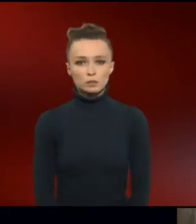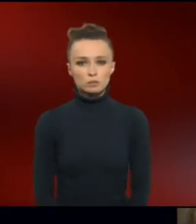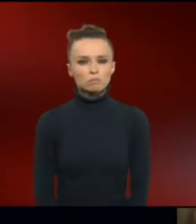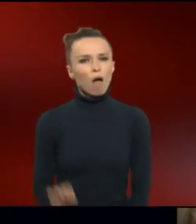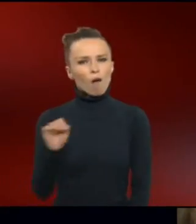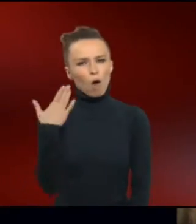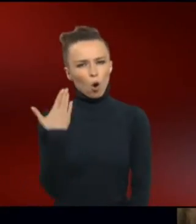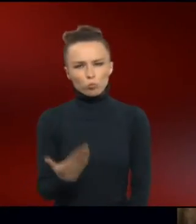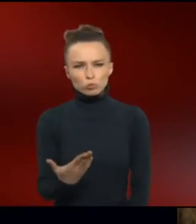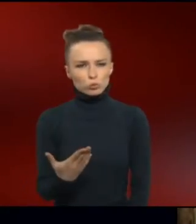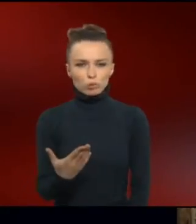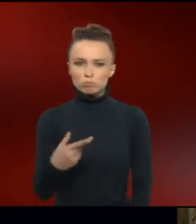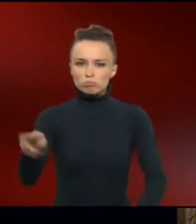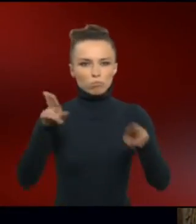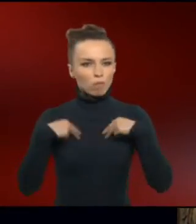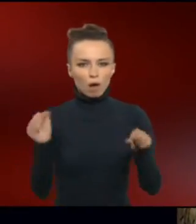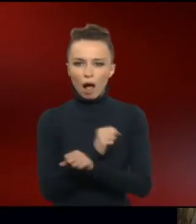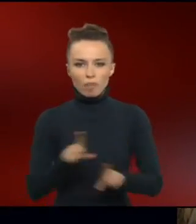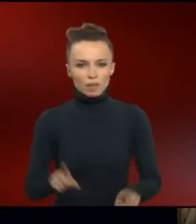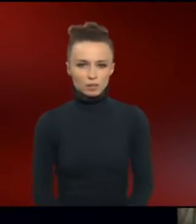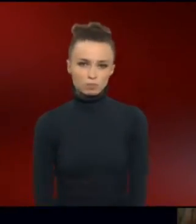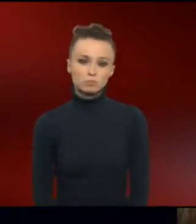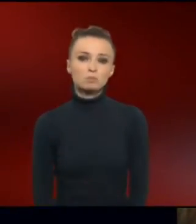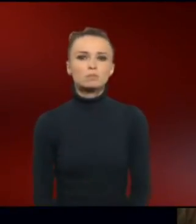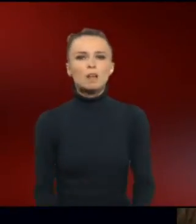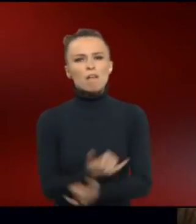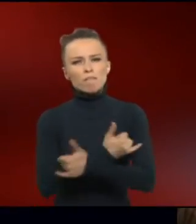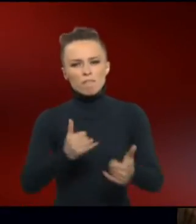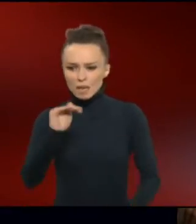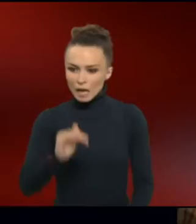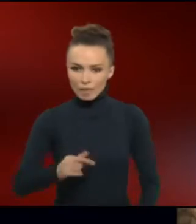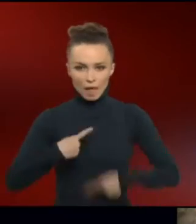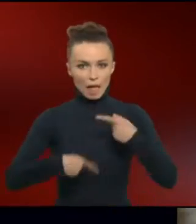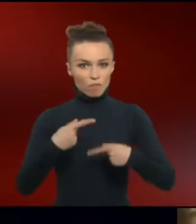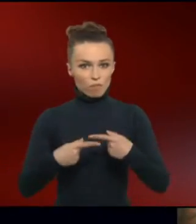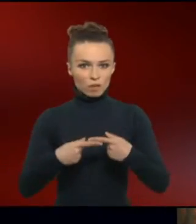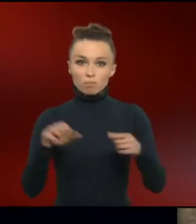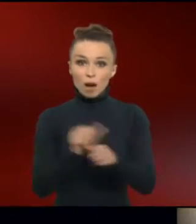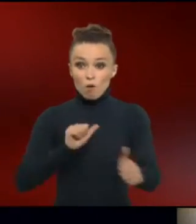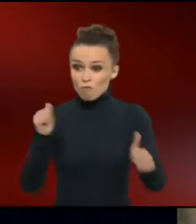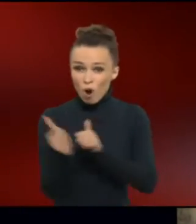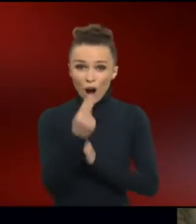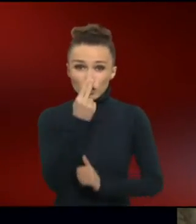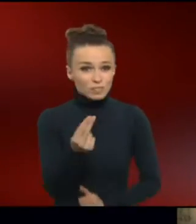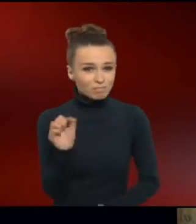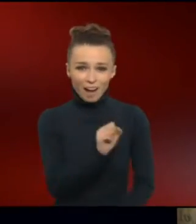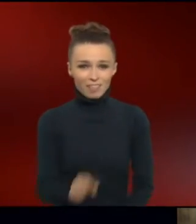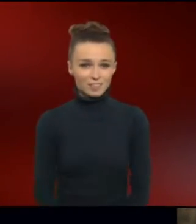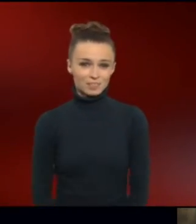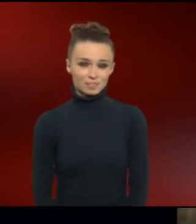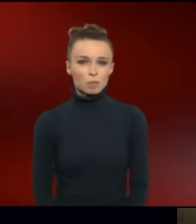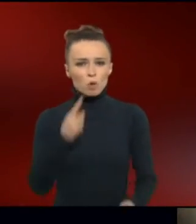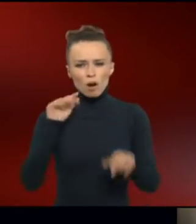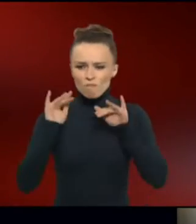Warum das so ist, kann niemand erklären. Und wie sich ein Kind entwickeln wird, lässt sich nicht voraussagen. Denn die